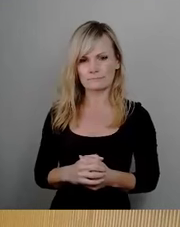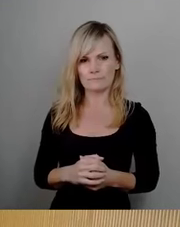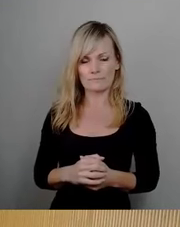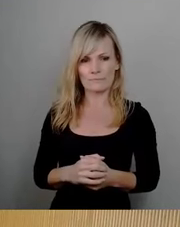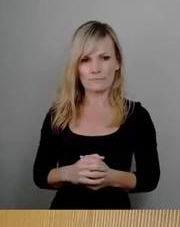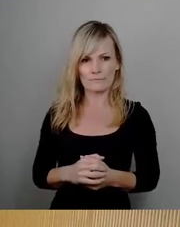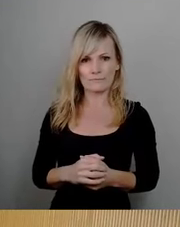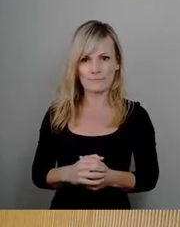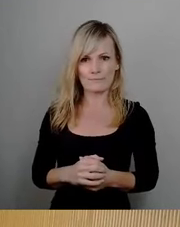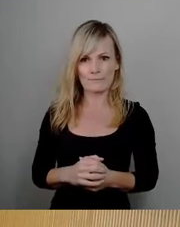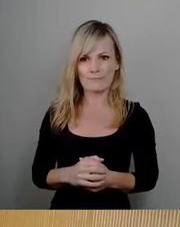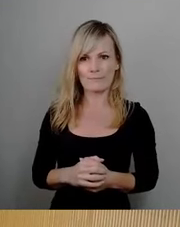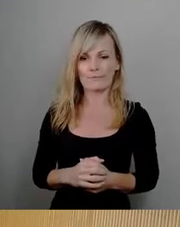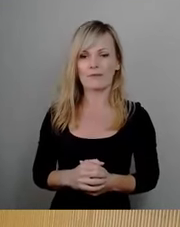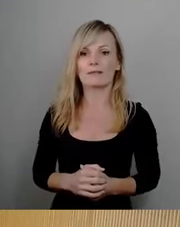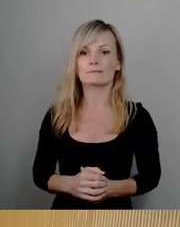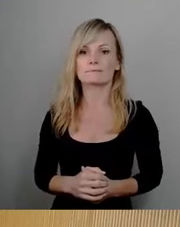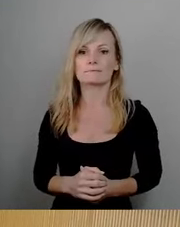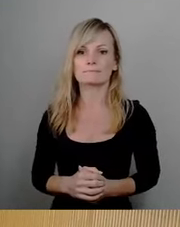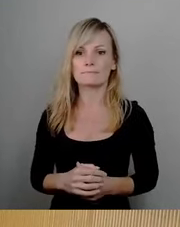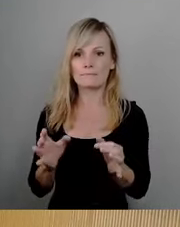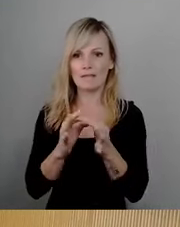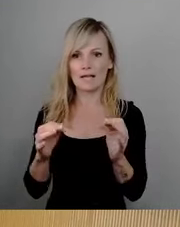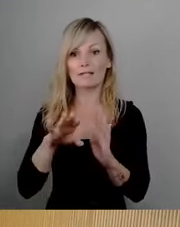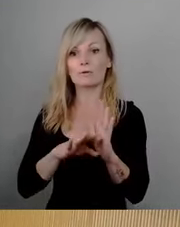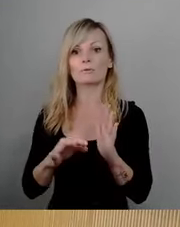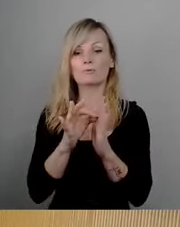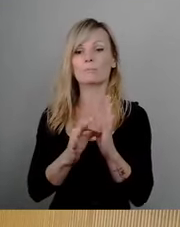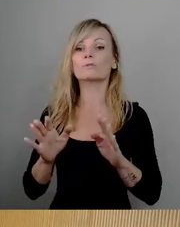Um die Tagesordnungspunkte ohne Debatte.